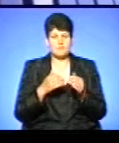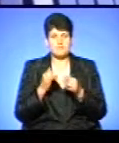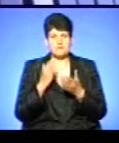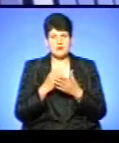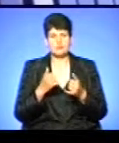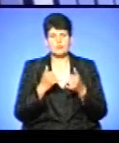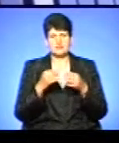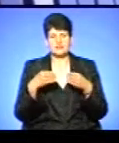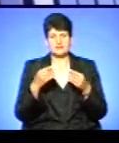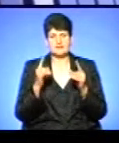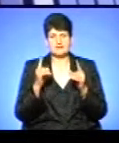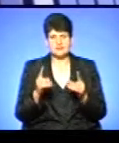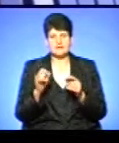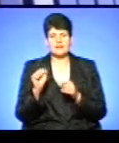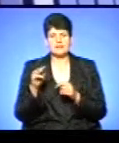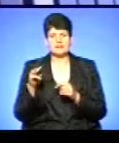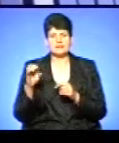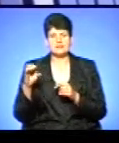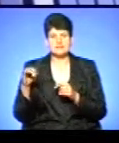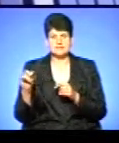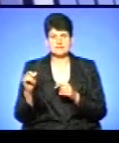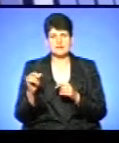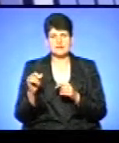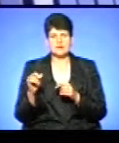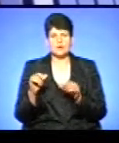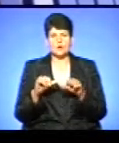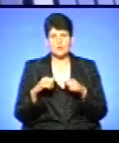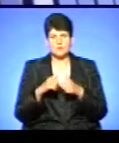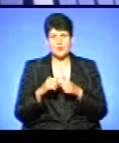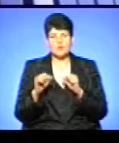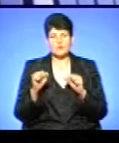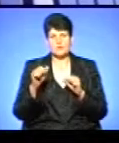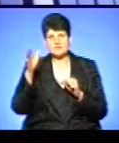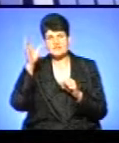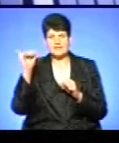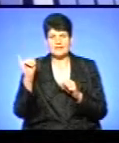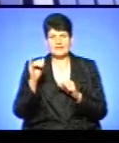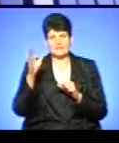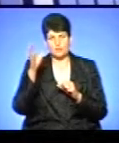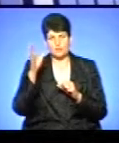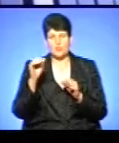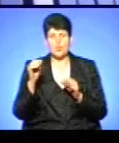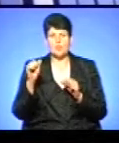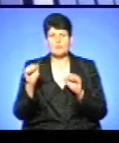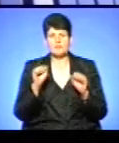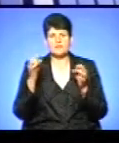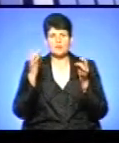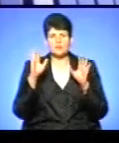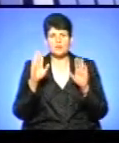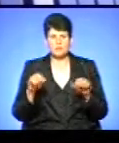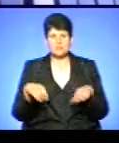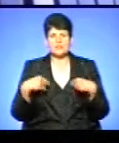надавати тільки атестаційна комісія управління освіти і науки. Управління культури може